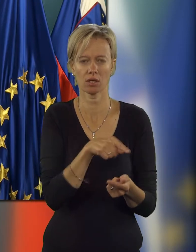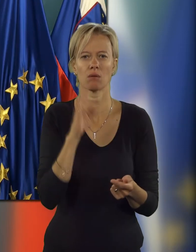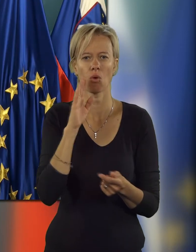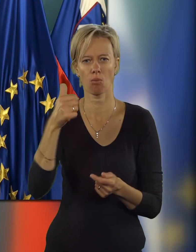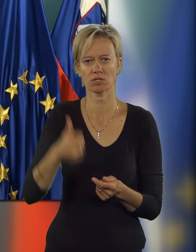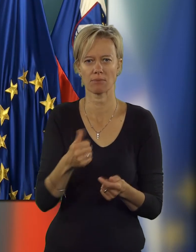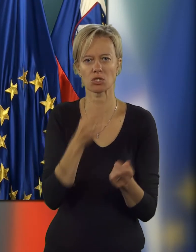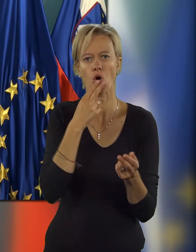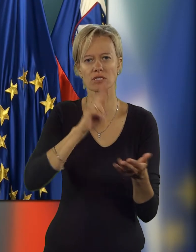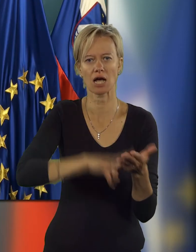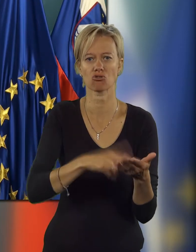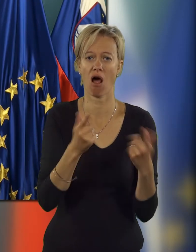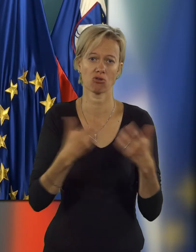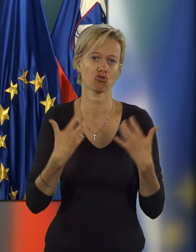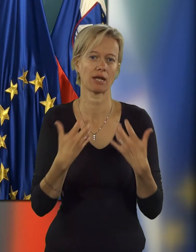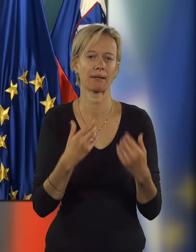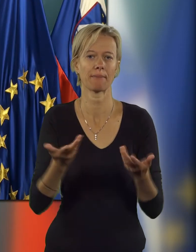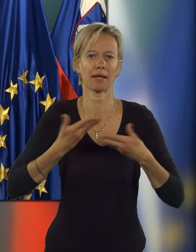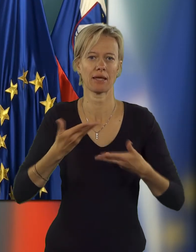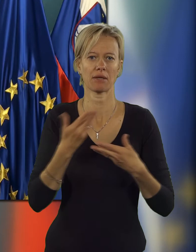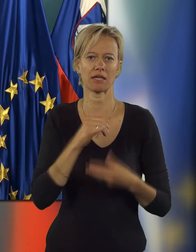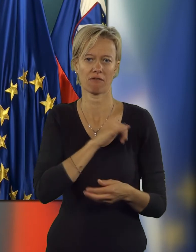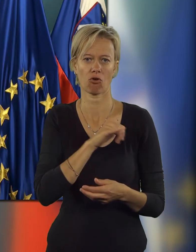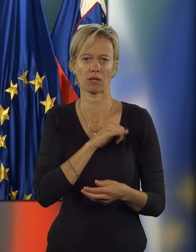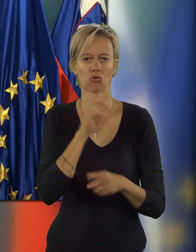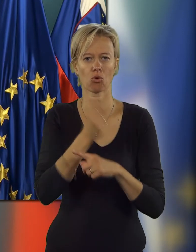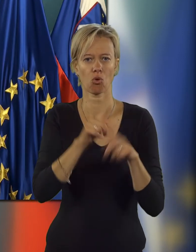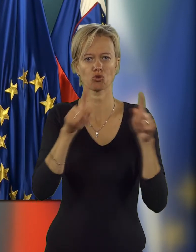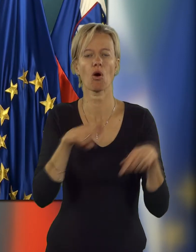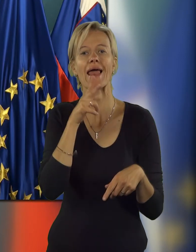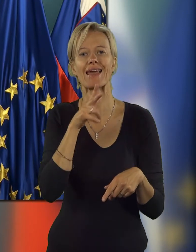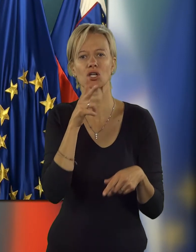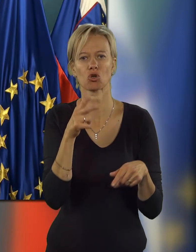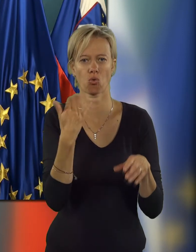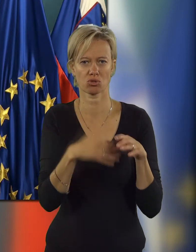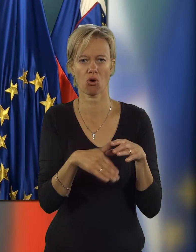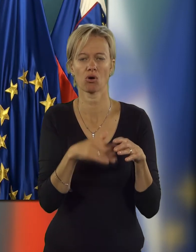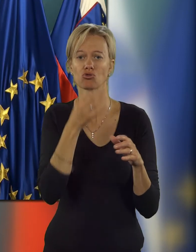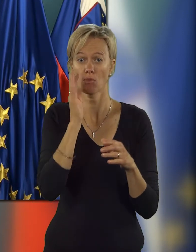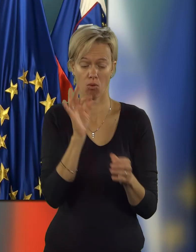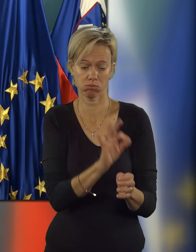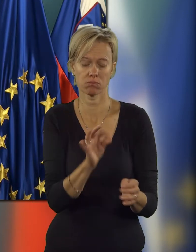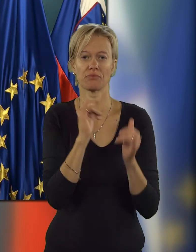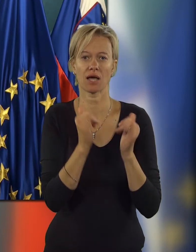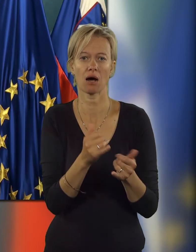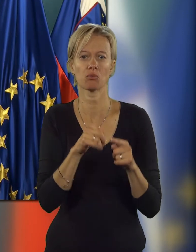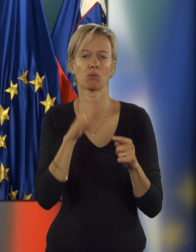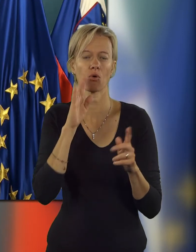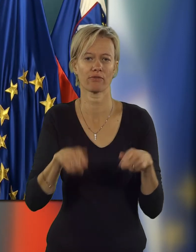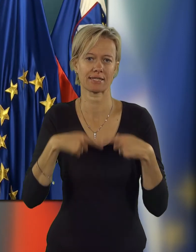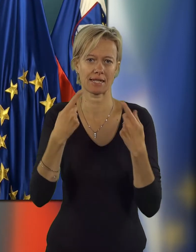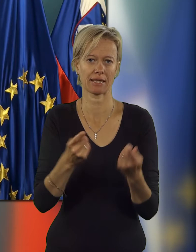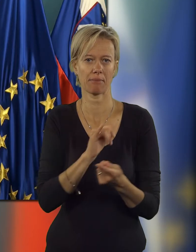bo potem posameznik označil, ali želi prijemati informativno odločbo elektronsko. Če bo obkrožil da,